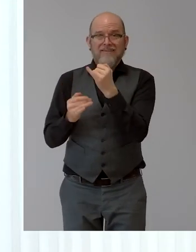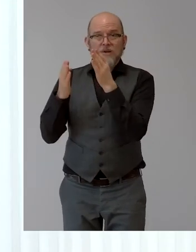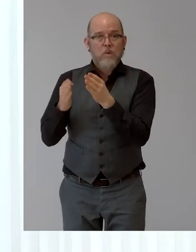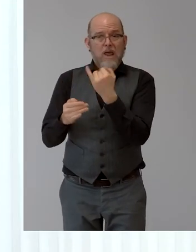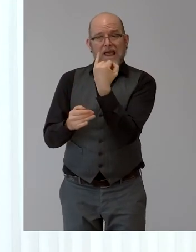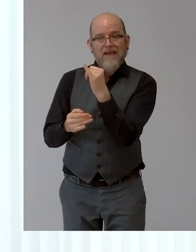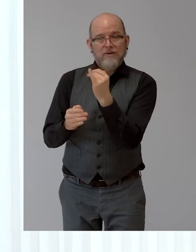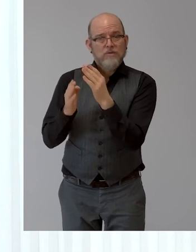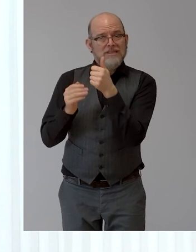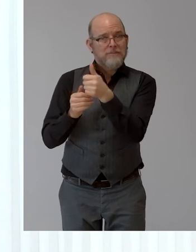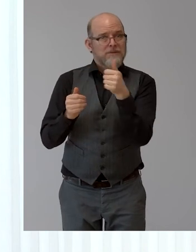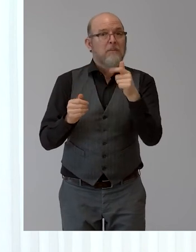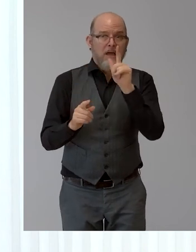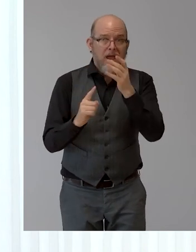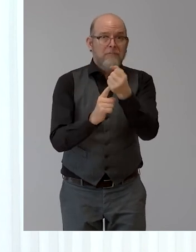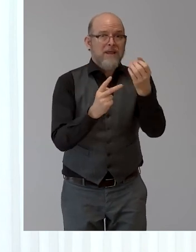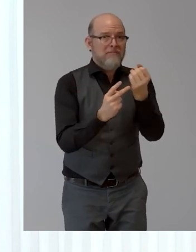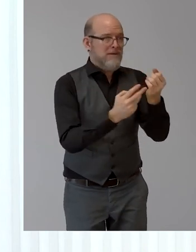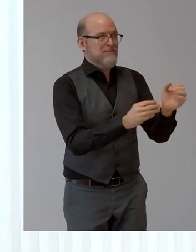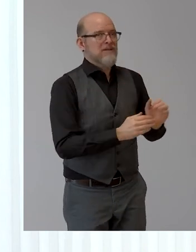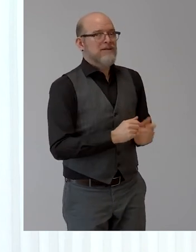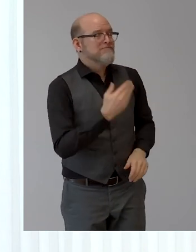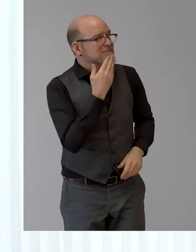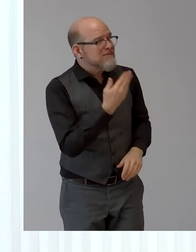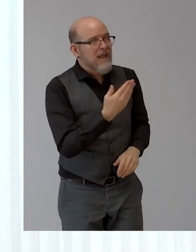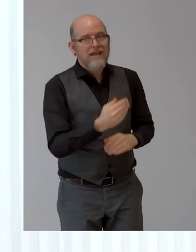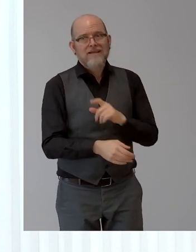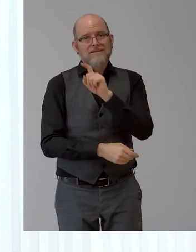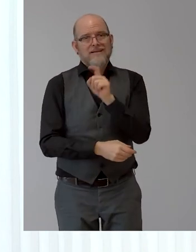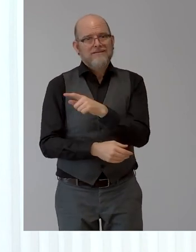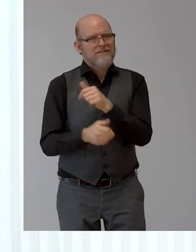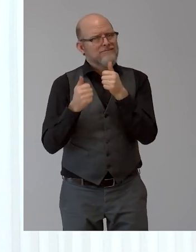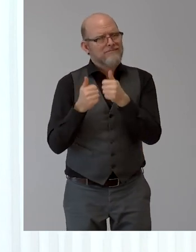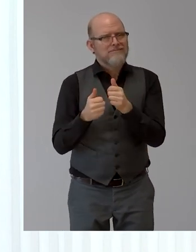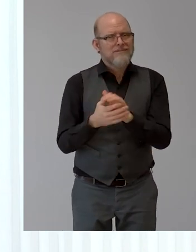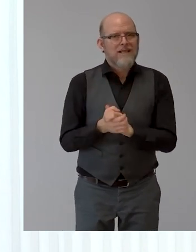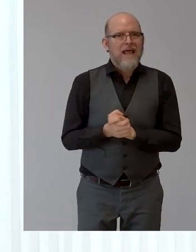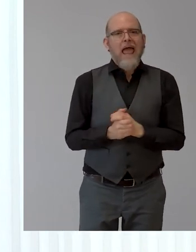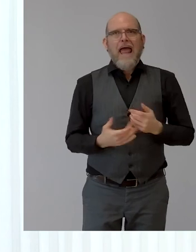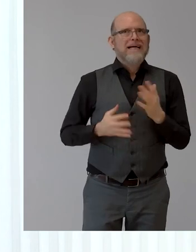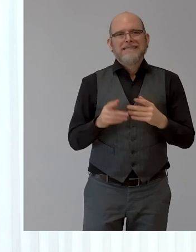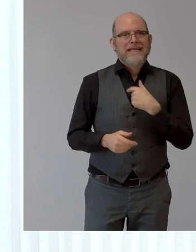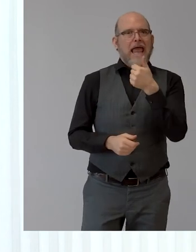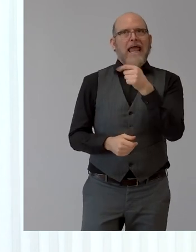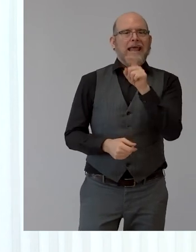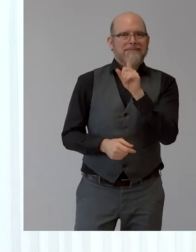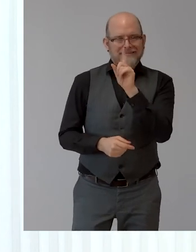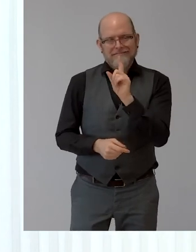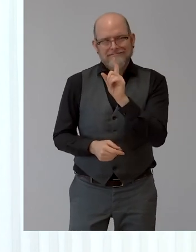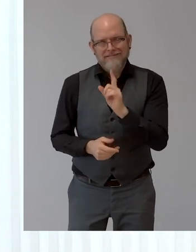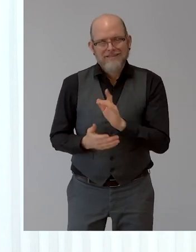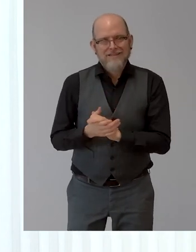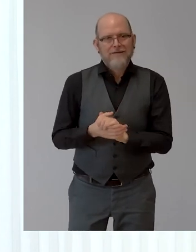Thank you, Mr. Zadotil. One more question about sharing, connecting. I think we all agree that nobody can